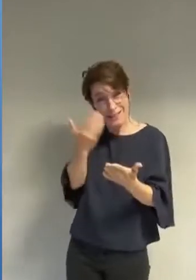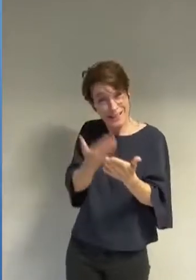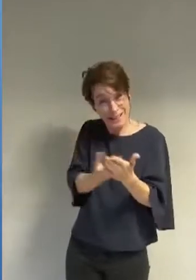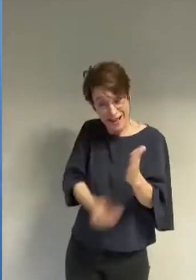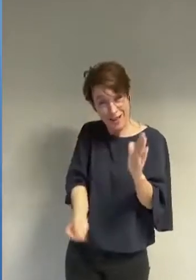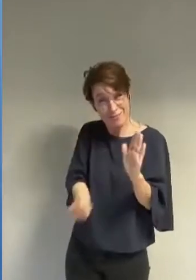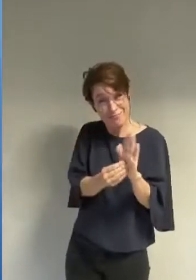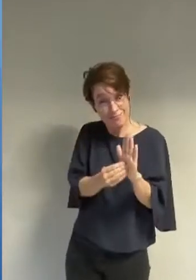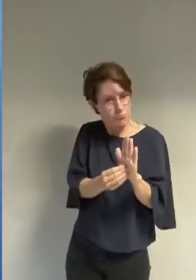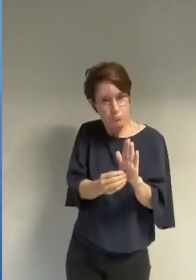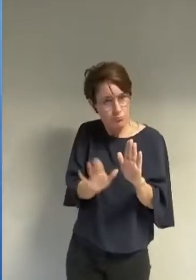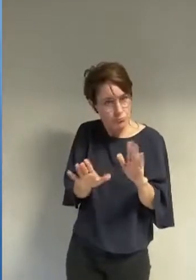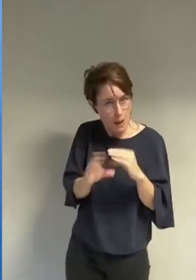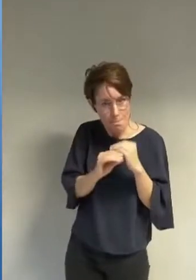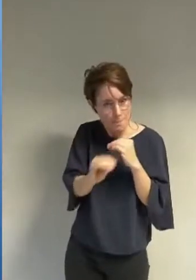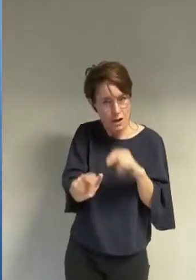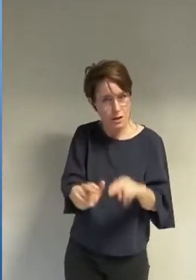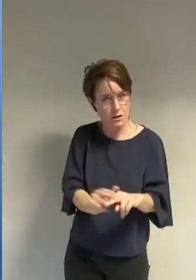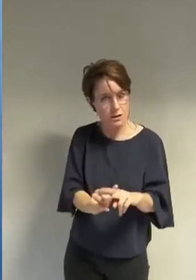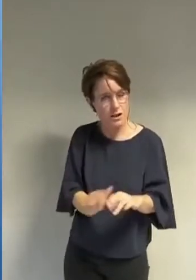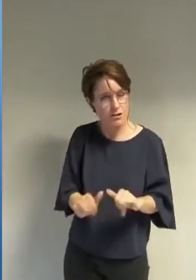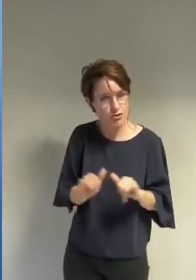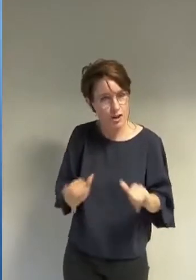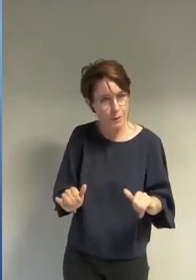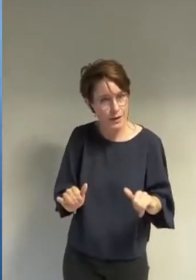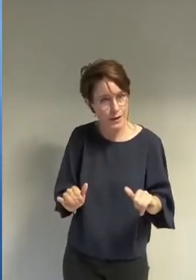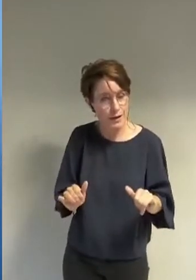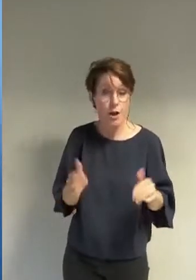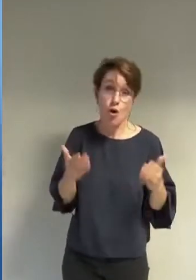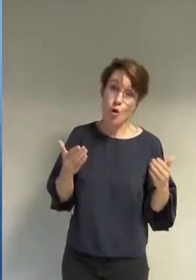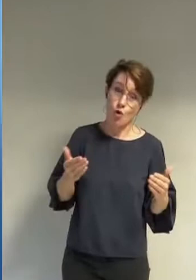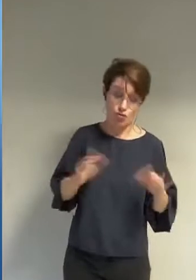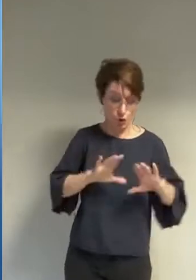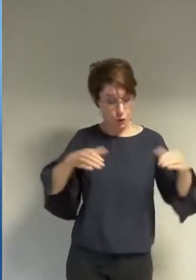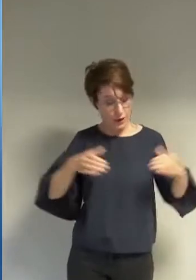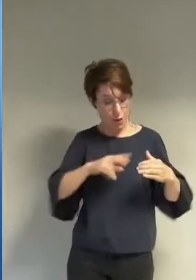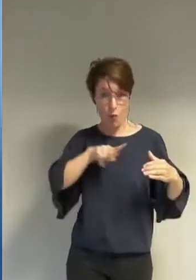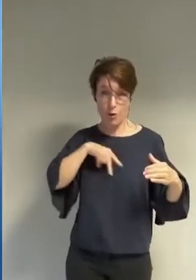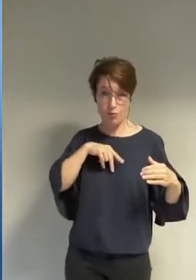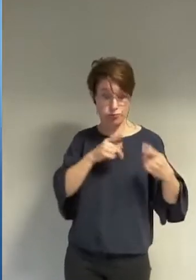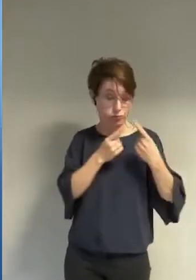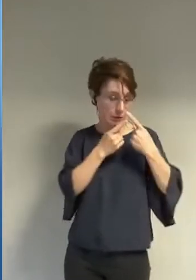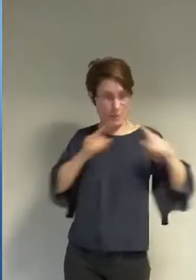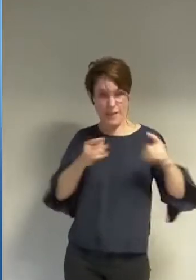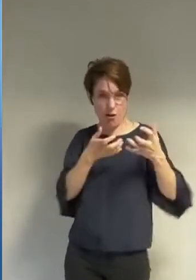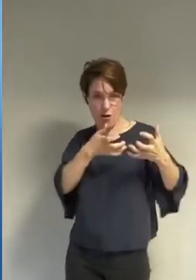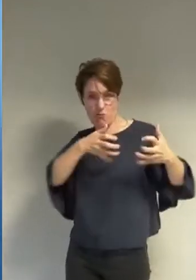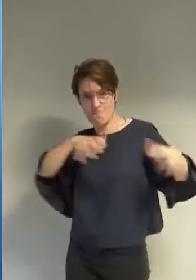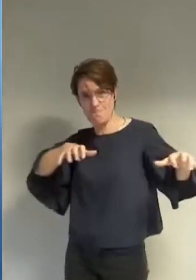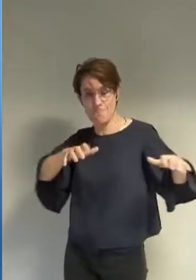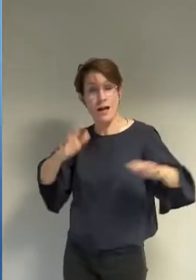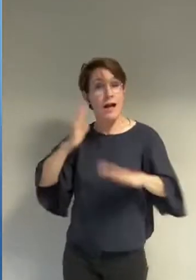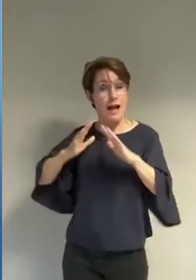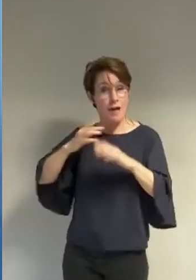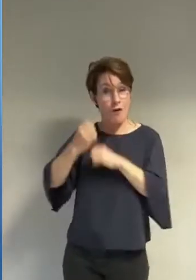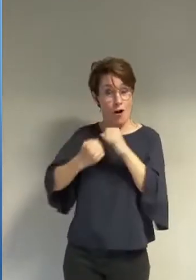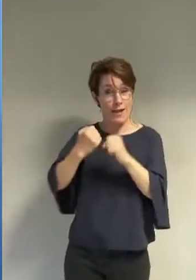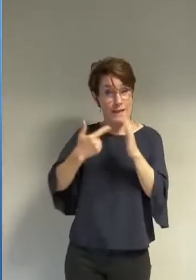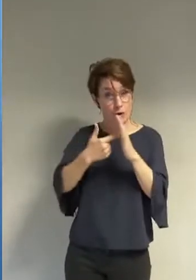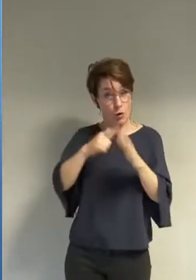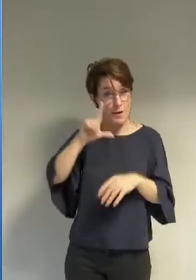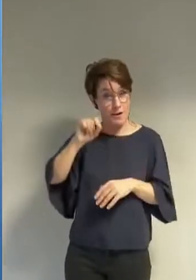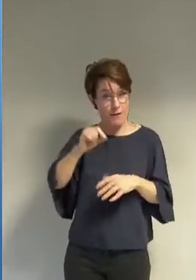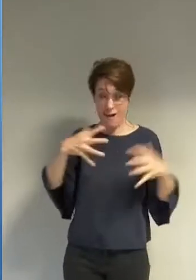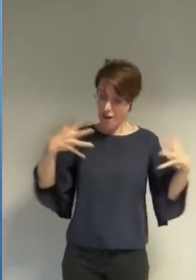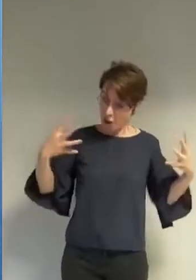un désaccord traverse aujourd'hui l'arc humaniste que nous avons que nous avons surassemblé en 2020 et qui doit